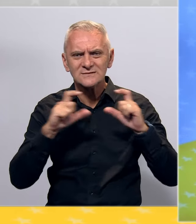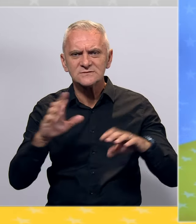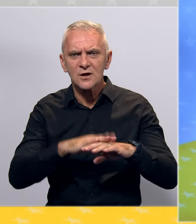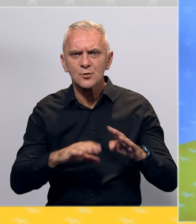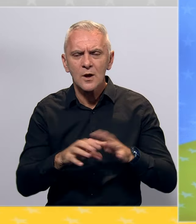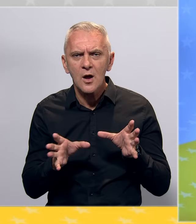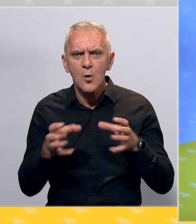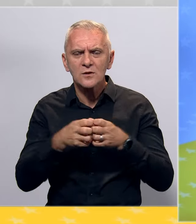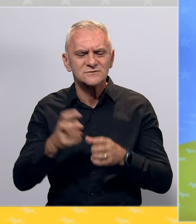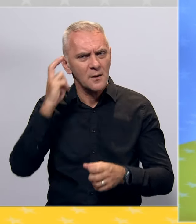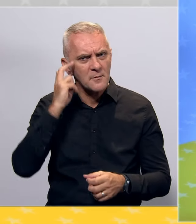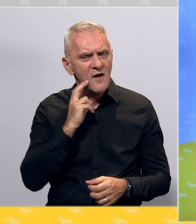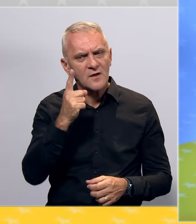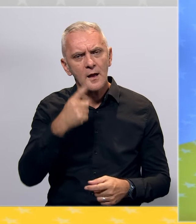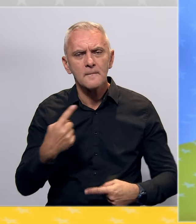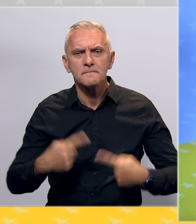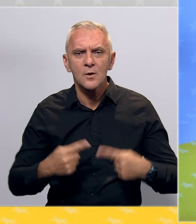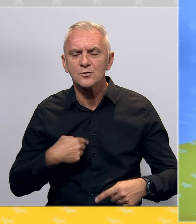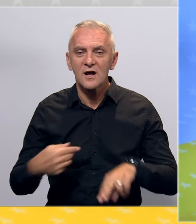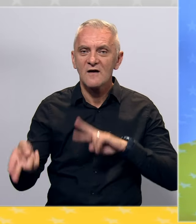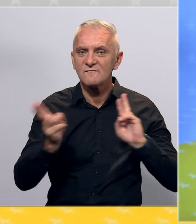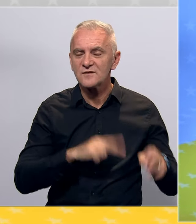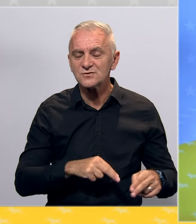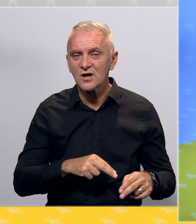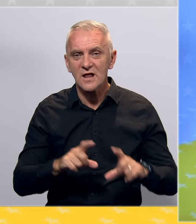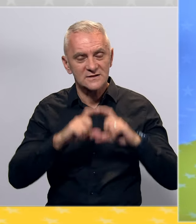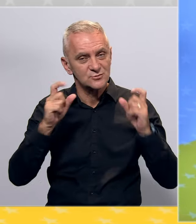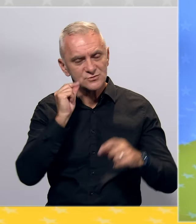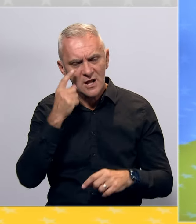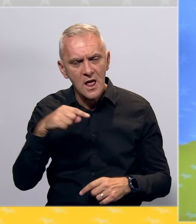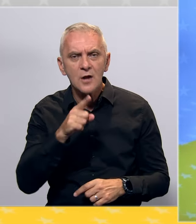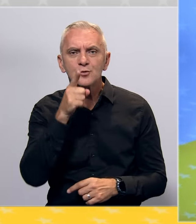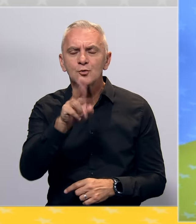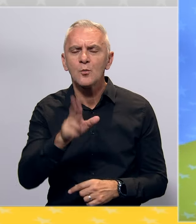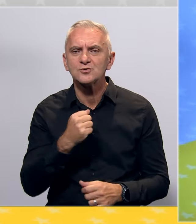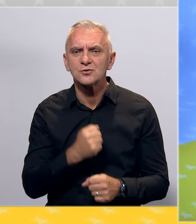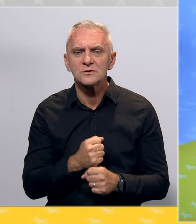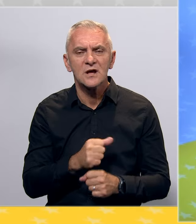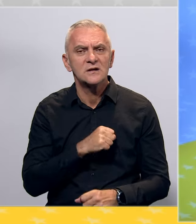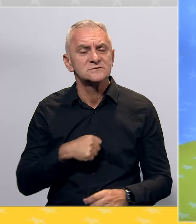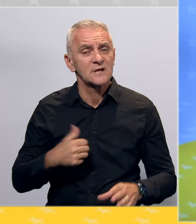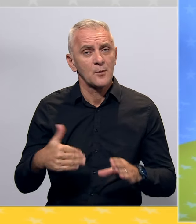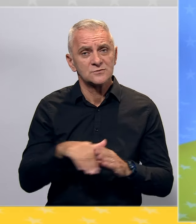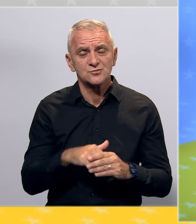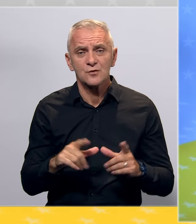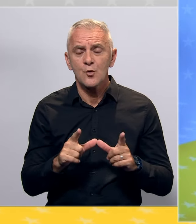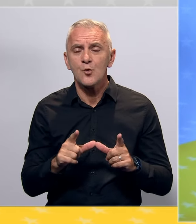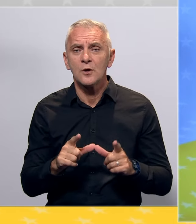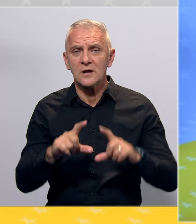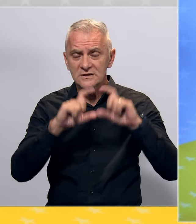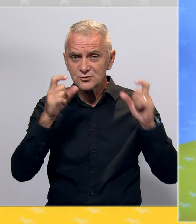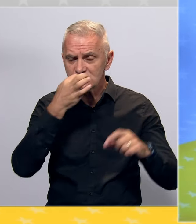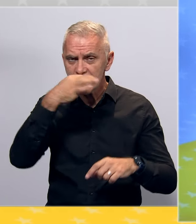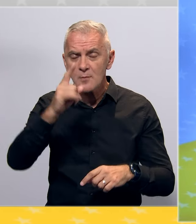koalicije, mafije i politike i vraćanje institucija narodu. To se može izvesti samo zapošljavanjem u institucije najboljih